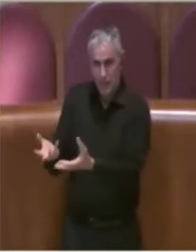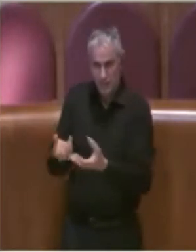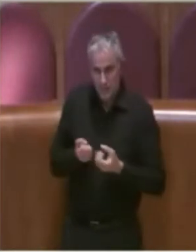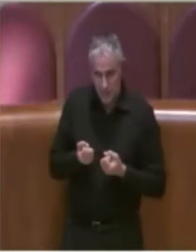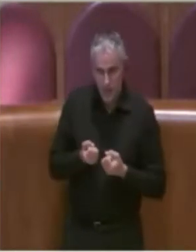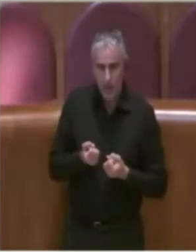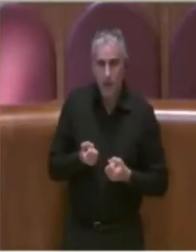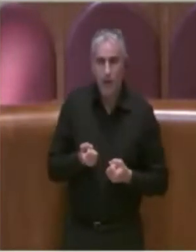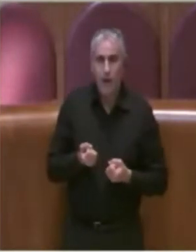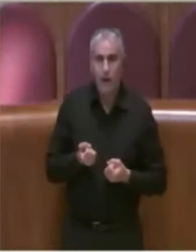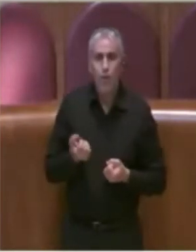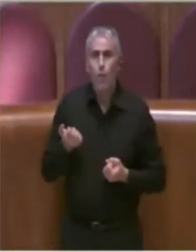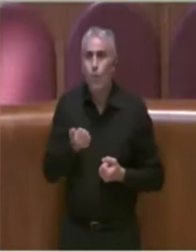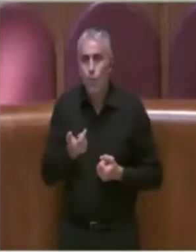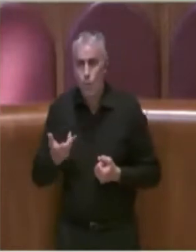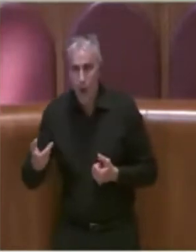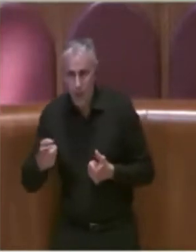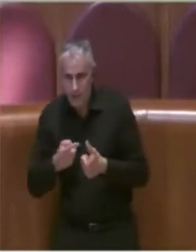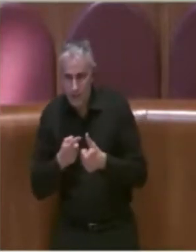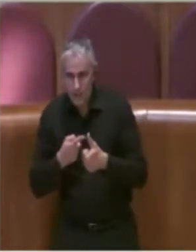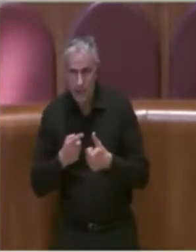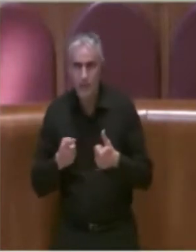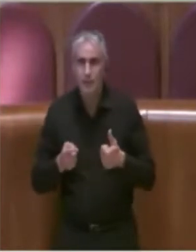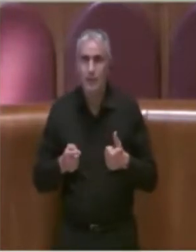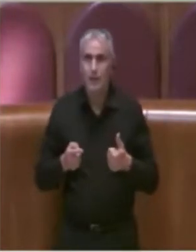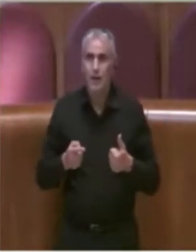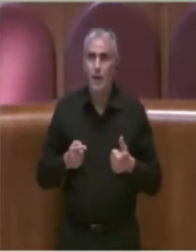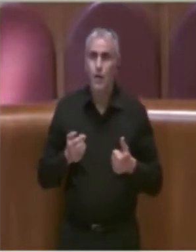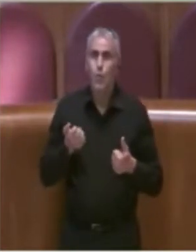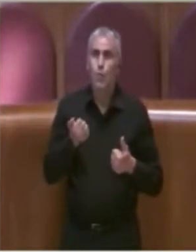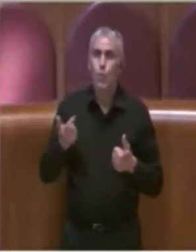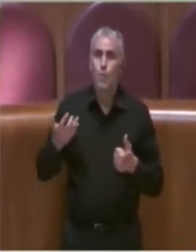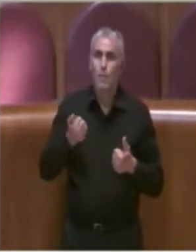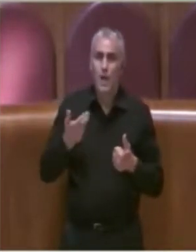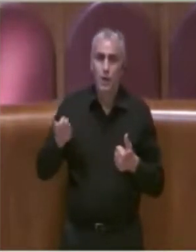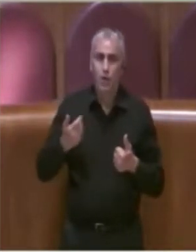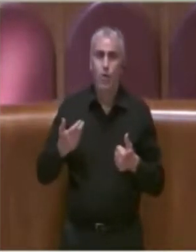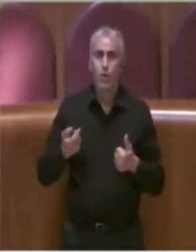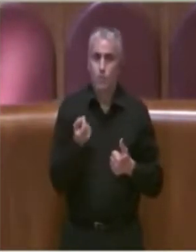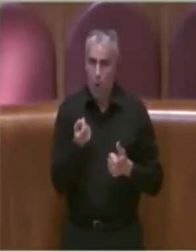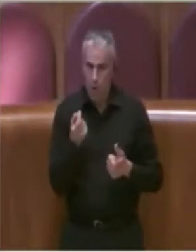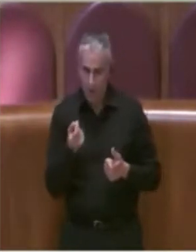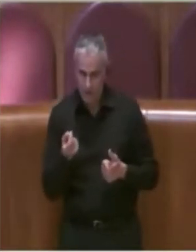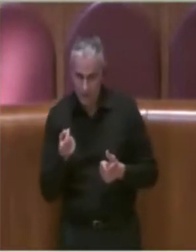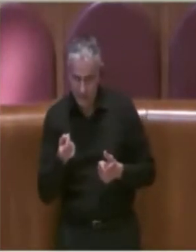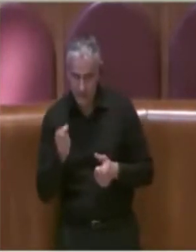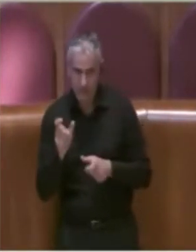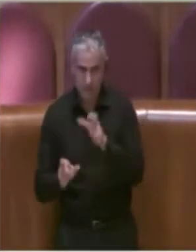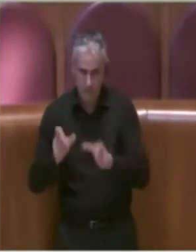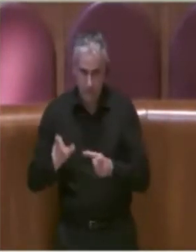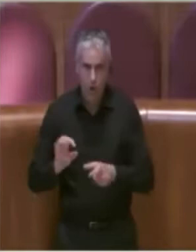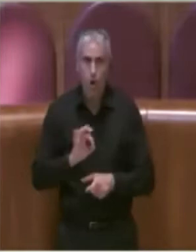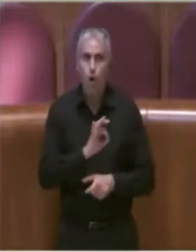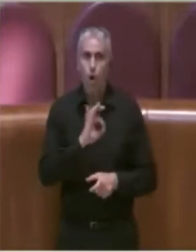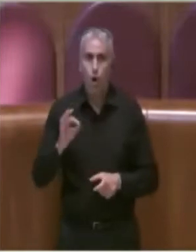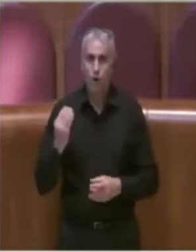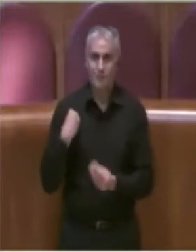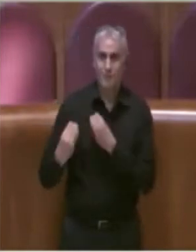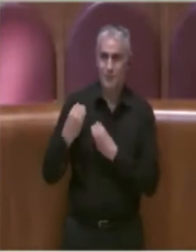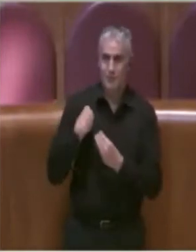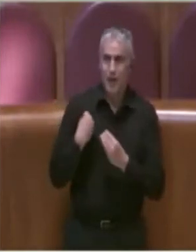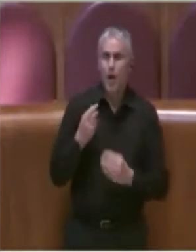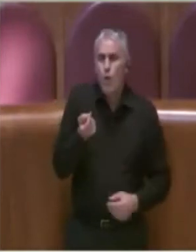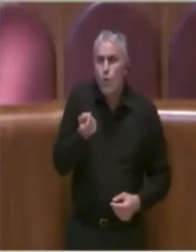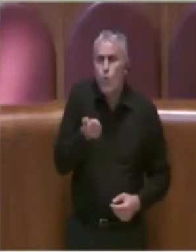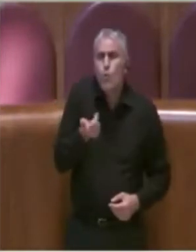ridotto, numero non compatibile con l'effettiva richiesta è intanto un